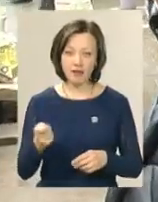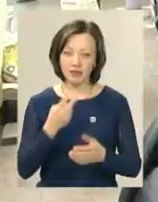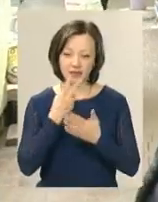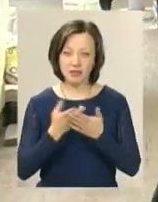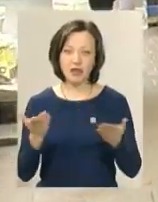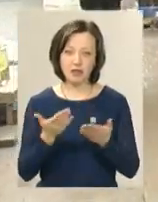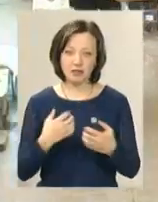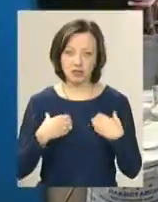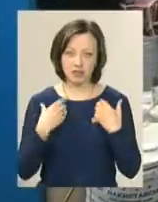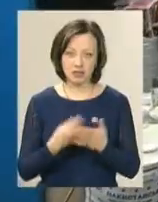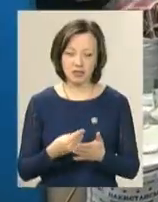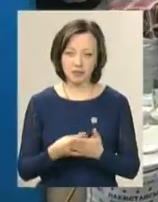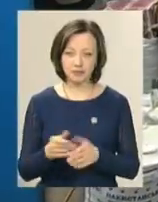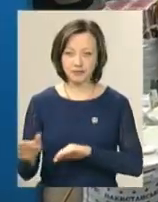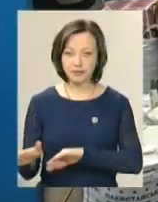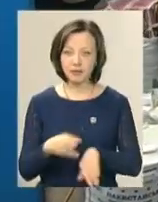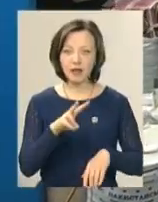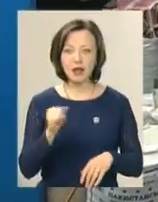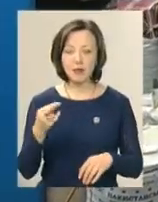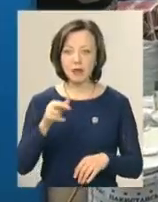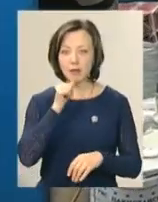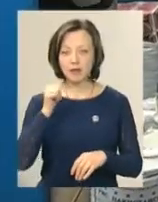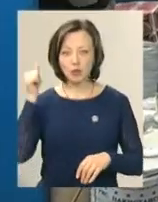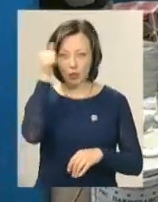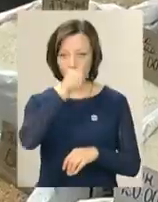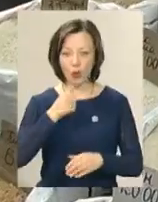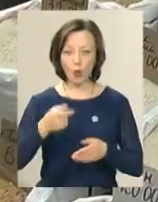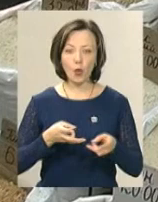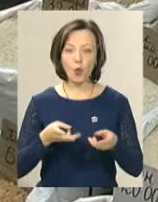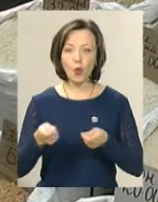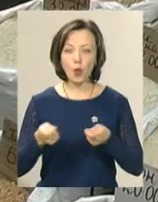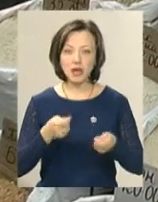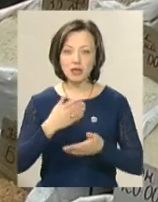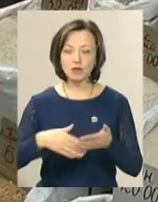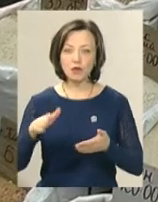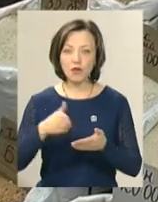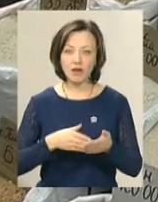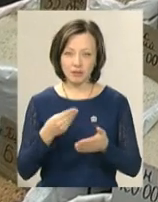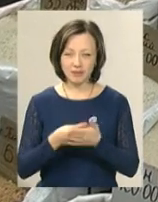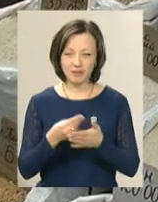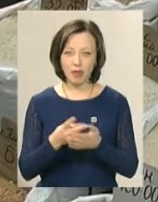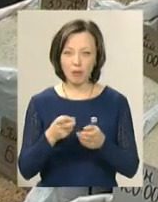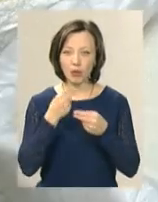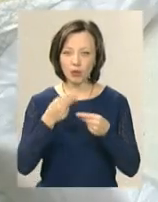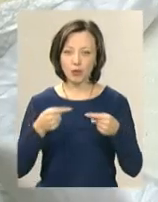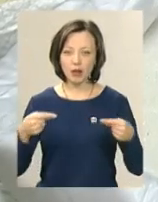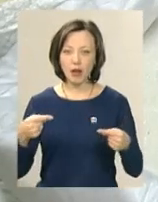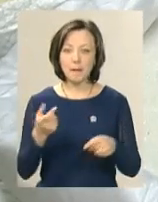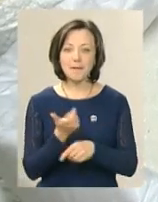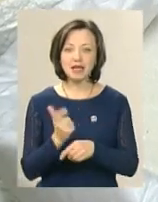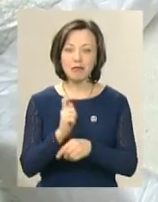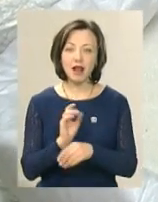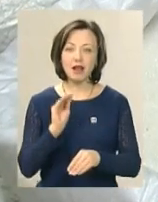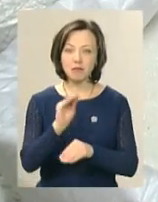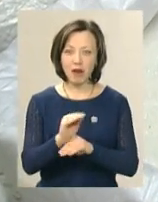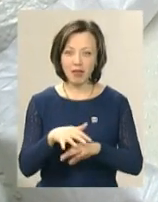дивіться якісь страшні. З липня минулого року уряд скасував регулювання цін на продукти. На центральному ринку Хмельницького максимальна торговельна надбавка